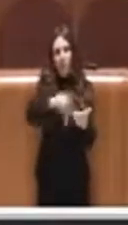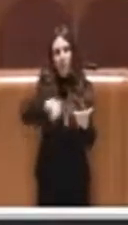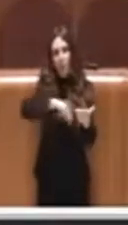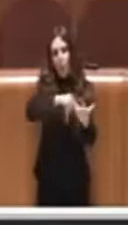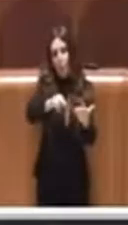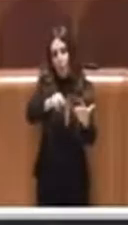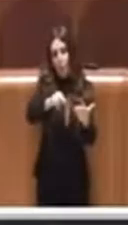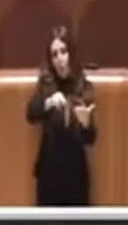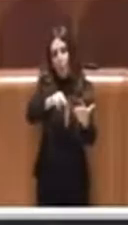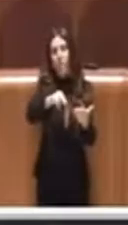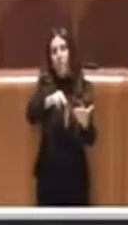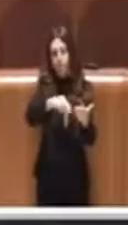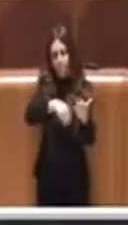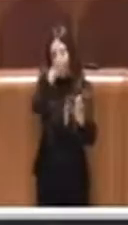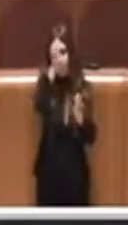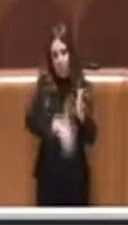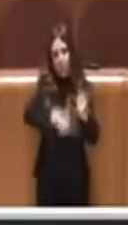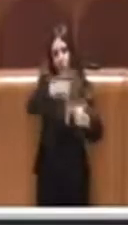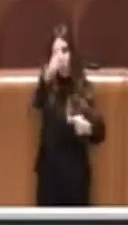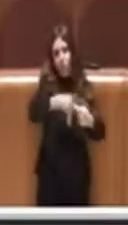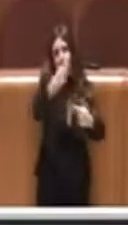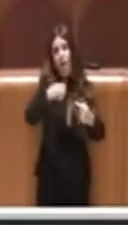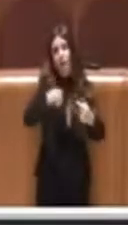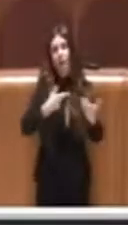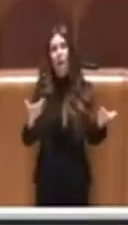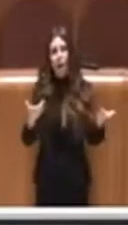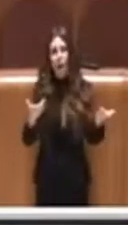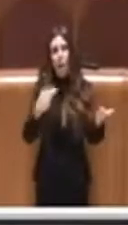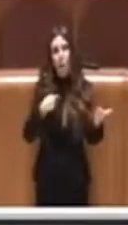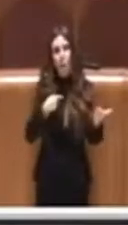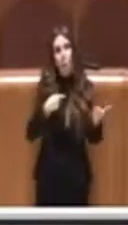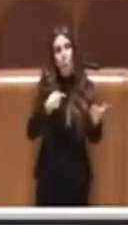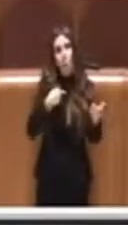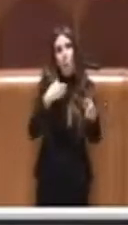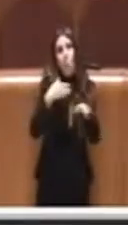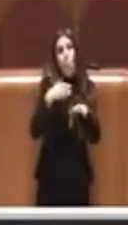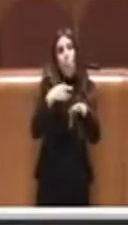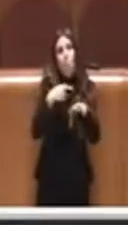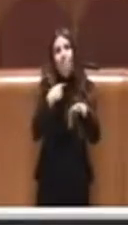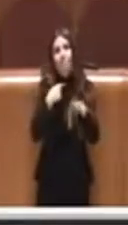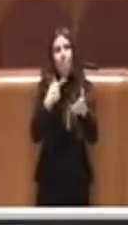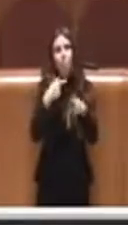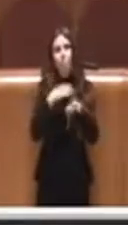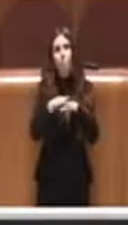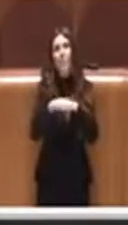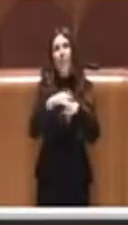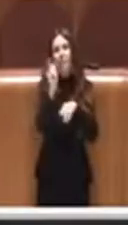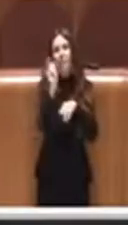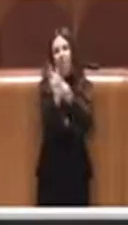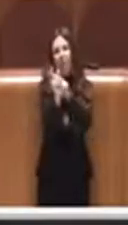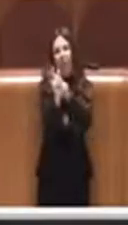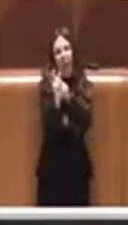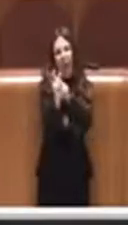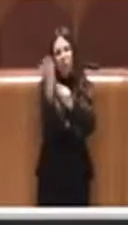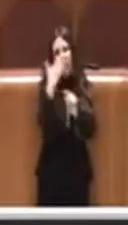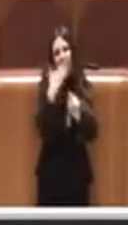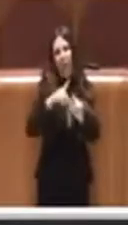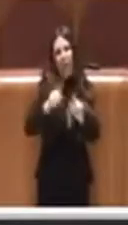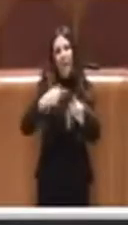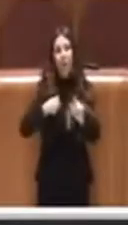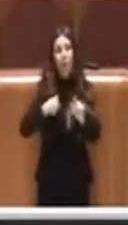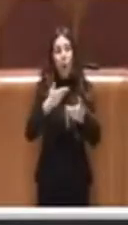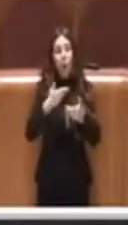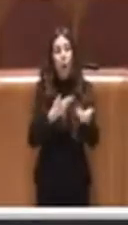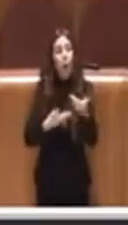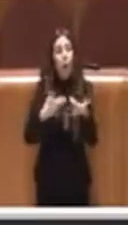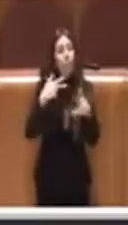questo ordine del giorno in realtà è stato usato un termine non corretto perché dice coinvolgendo i municipi